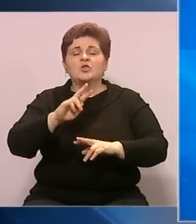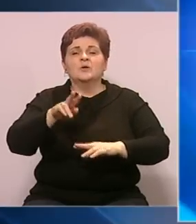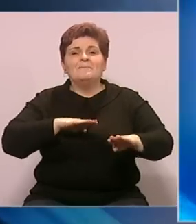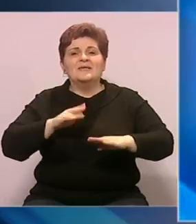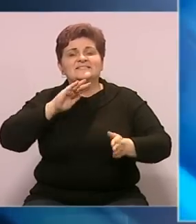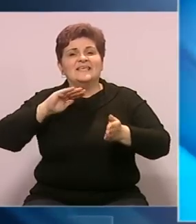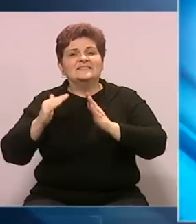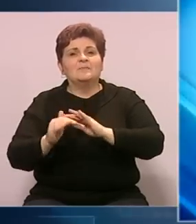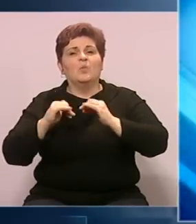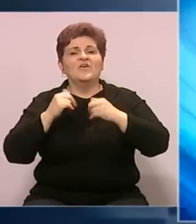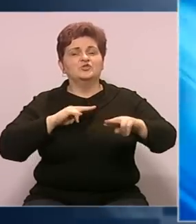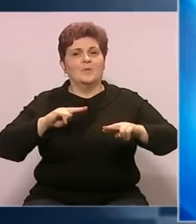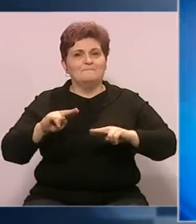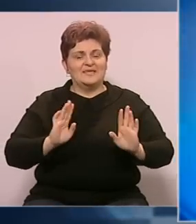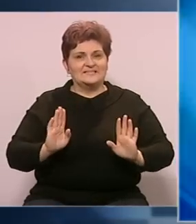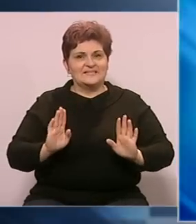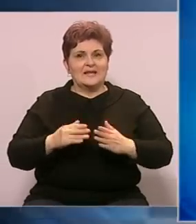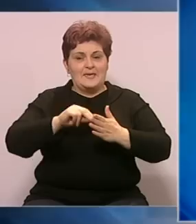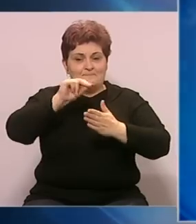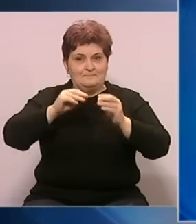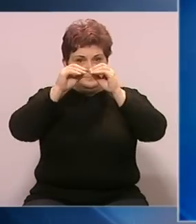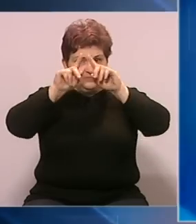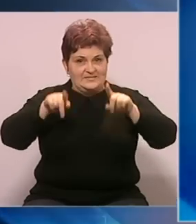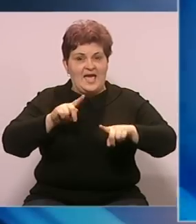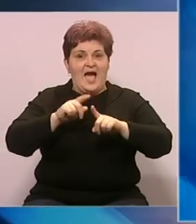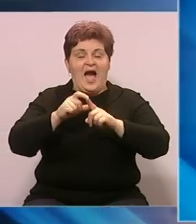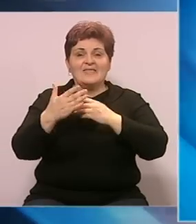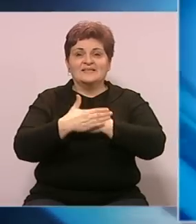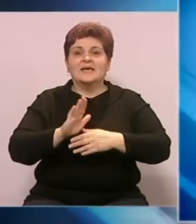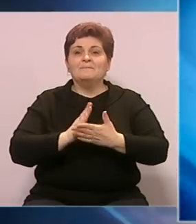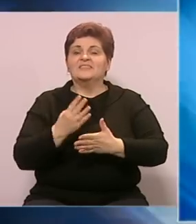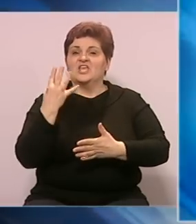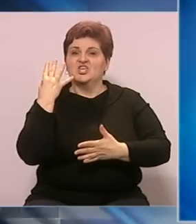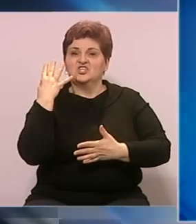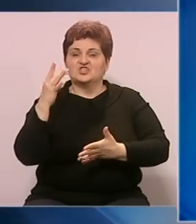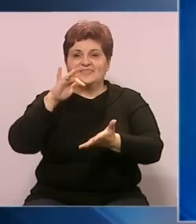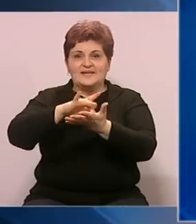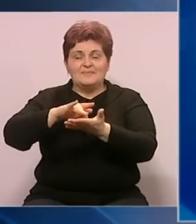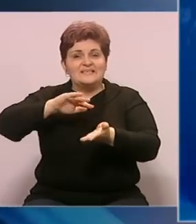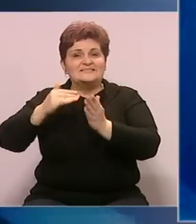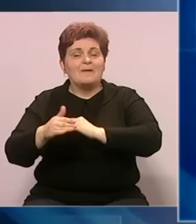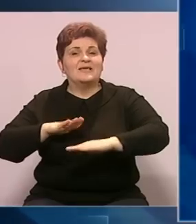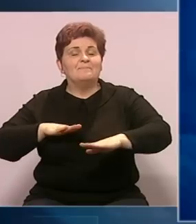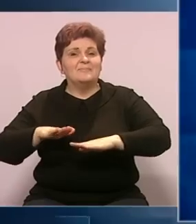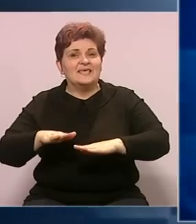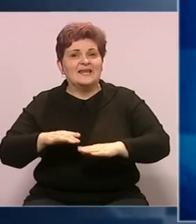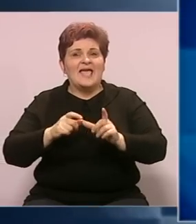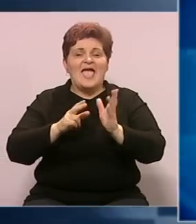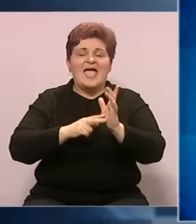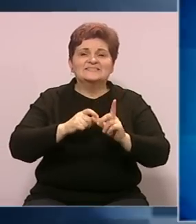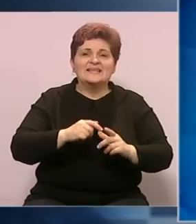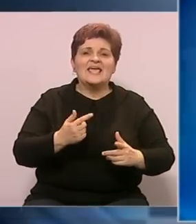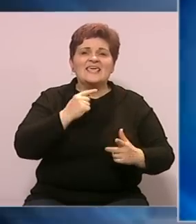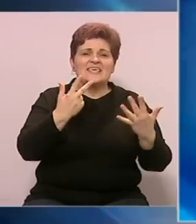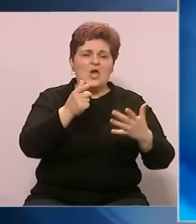zamjenika u Savjetu ministara. Prema potpisanom sporozumu, HDZ će pripasti četiri pozicije zamjenika ministara, SNSD-u i